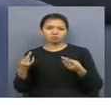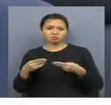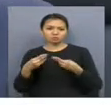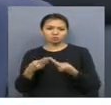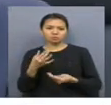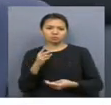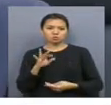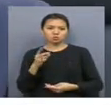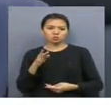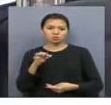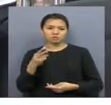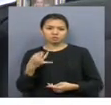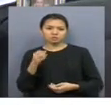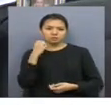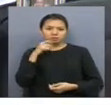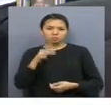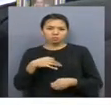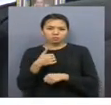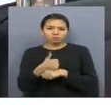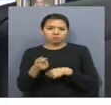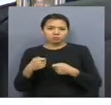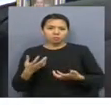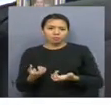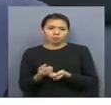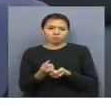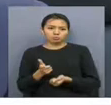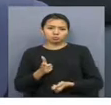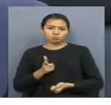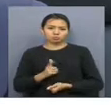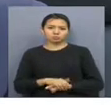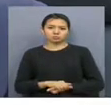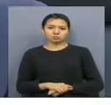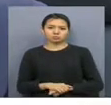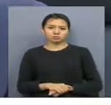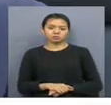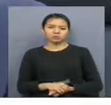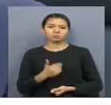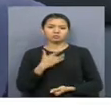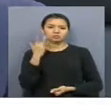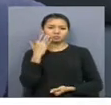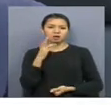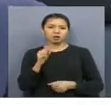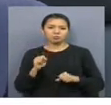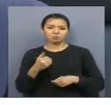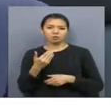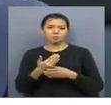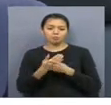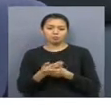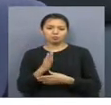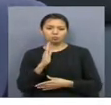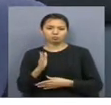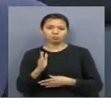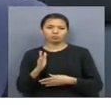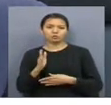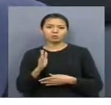Сочинскай ауылының қарты тұрғыны облыс башылығынан қолда өктеді. Біз сіздерге қолымыздан келгенше көмектесеміз, жолдауға